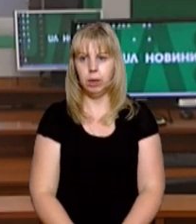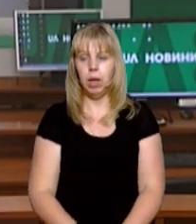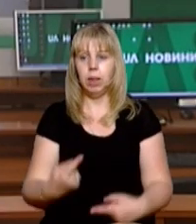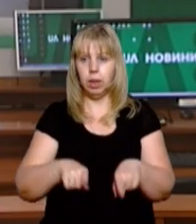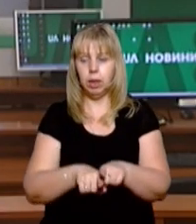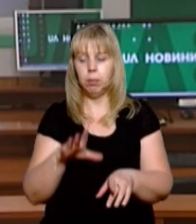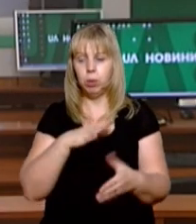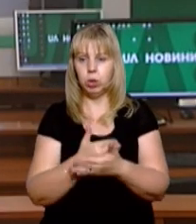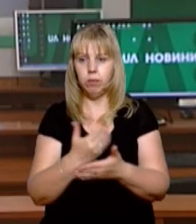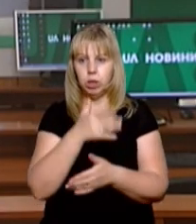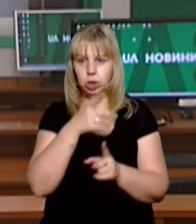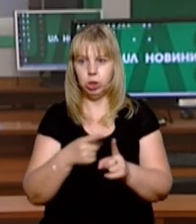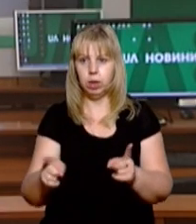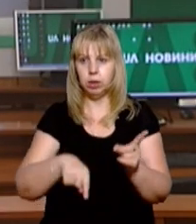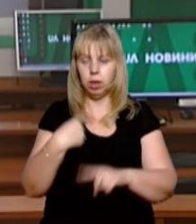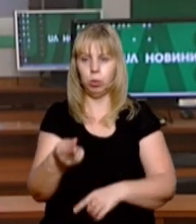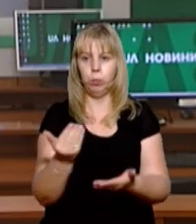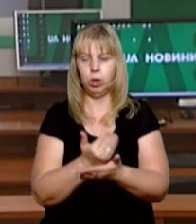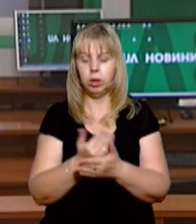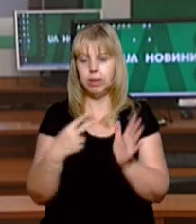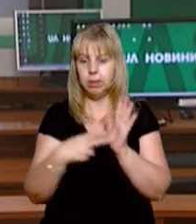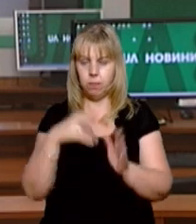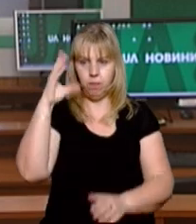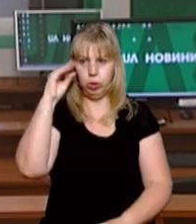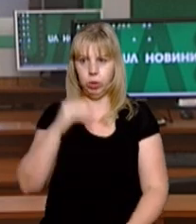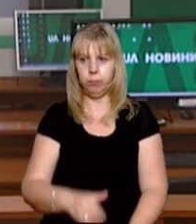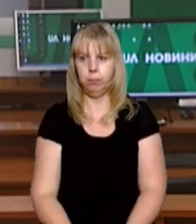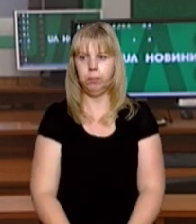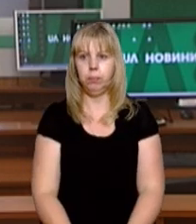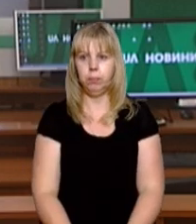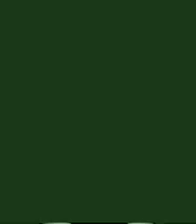Такими були новини на цей час. Наступний випуск о 19-й.